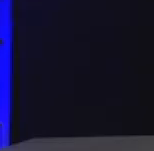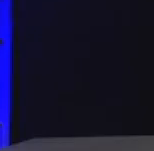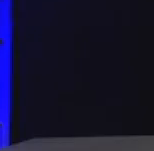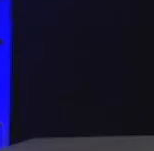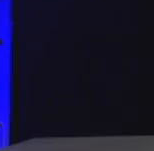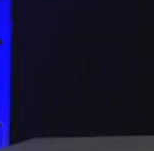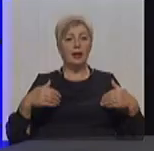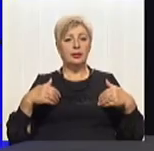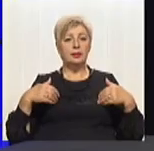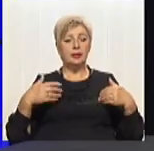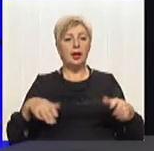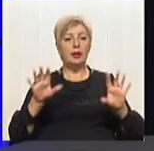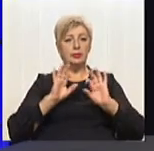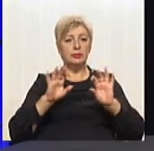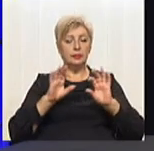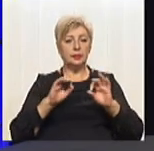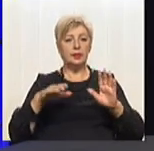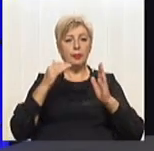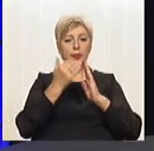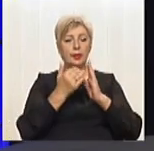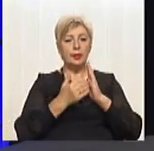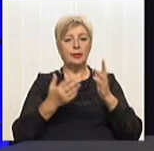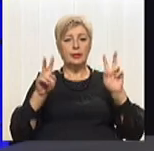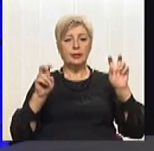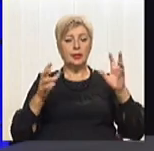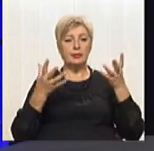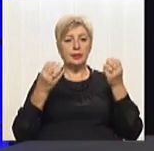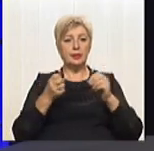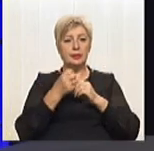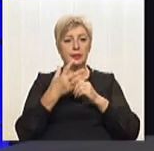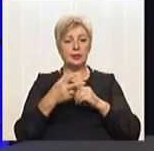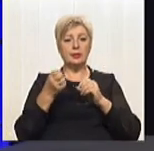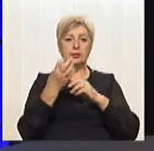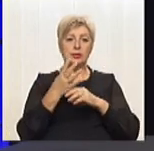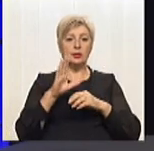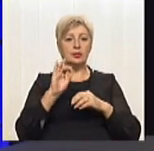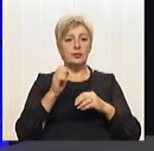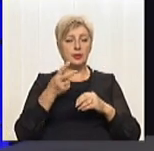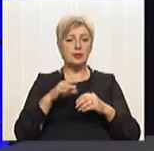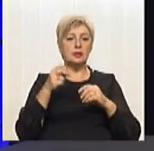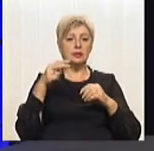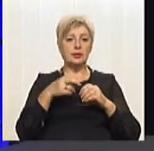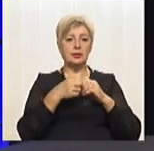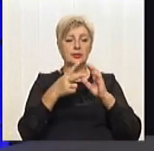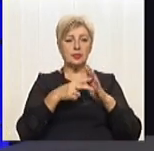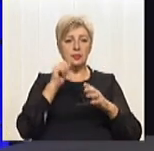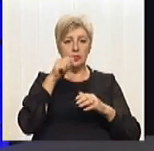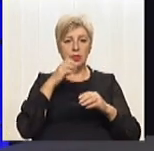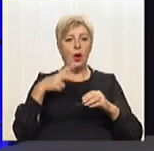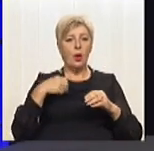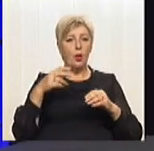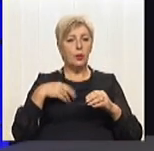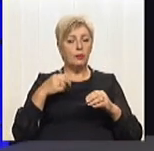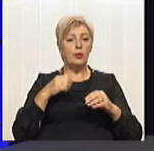Вітаю в ефірі програма «Тема дня». 13-14 вересня 2018 року у Львові